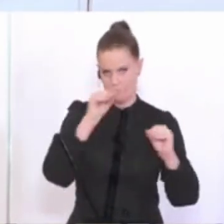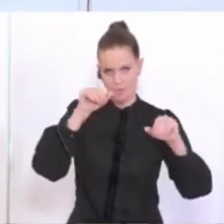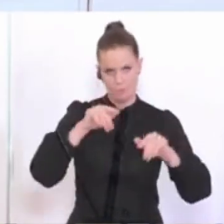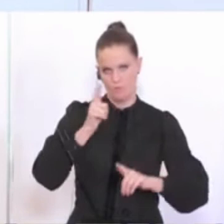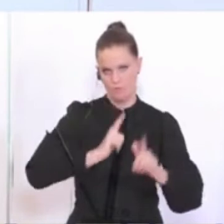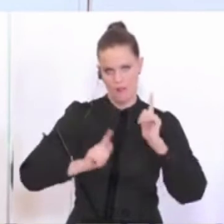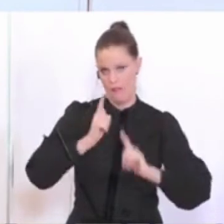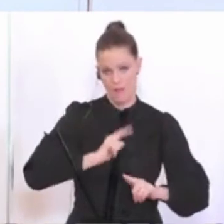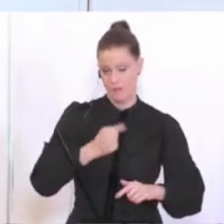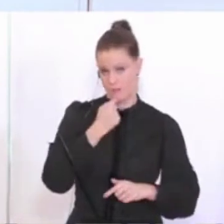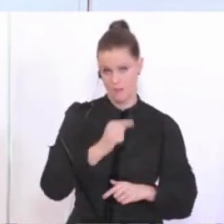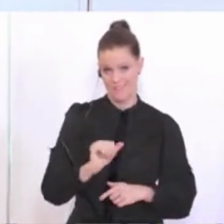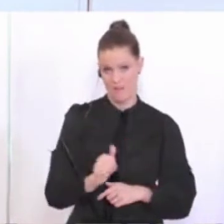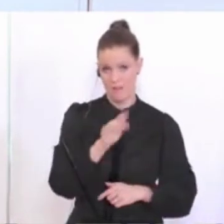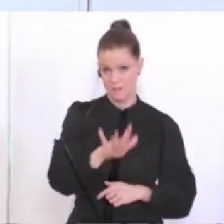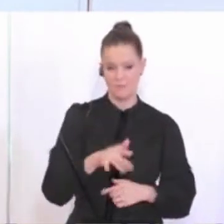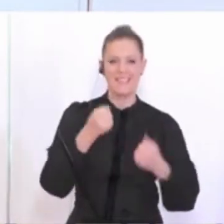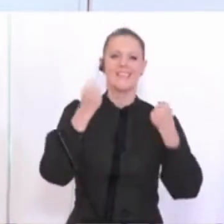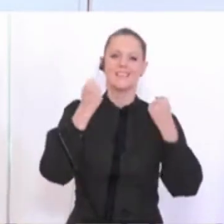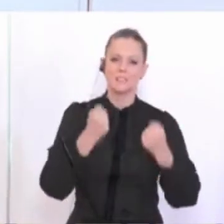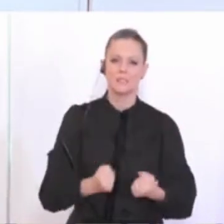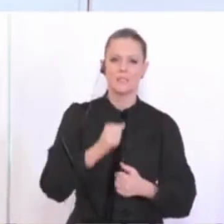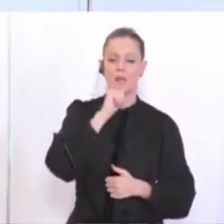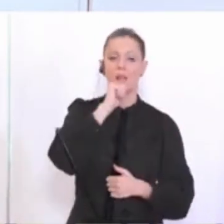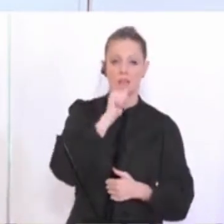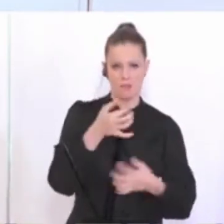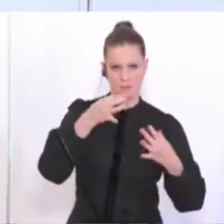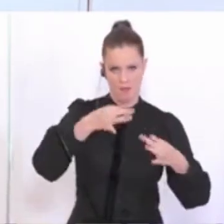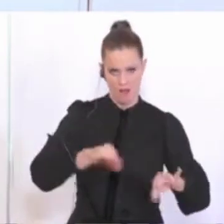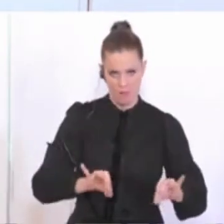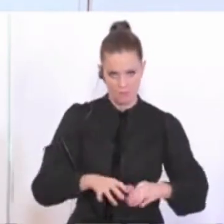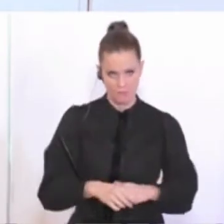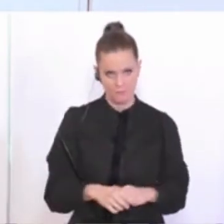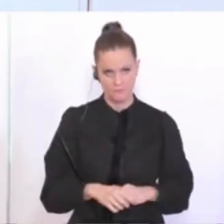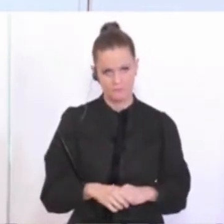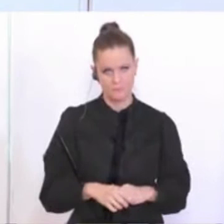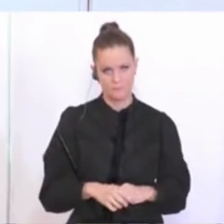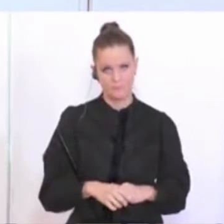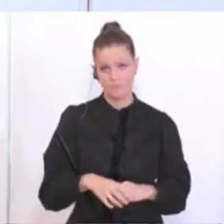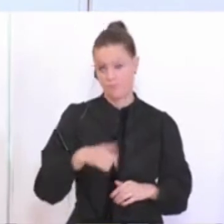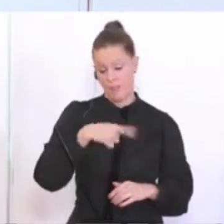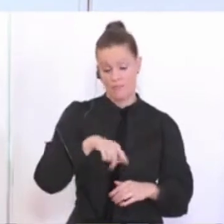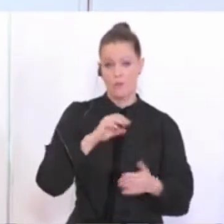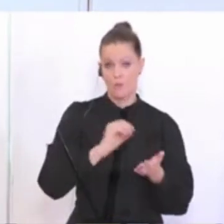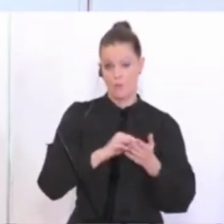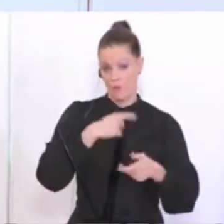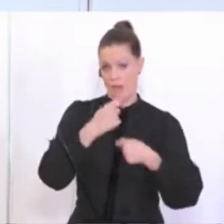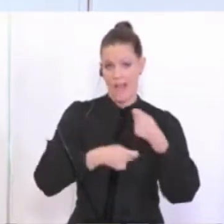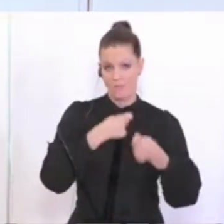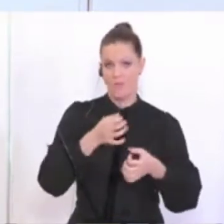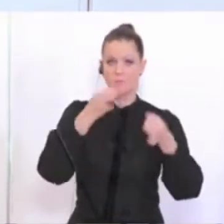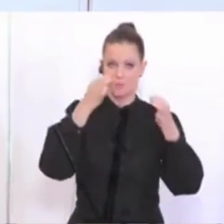festhalten, dass das mit 1. Mai mit Sicherheit nicht erlaubt werden wird. Wir arbeiten aber daran, dass das unter bestimmten